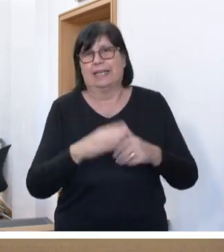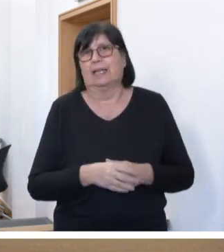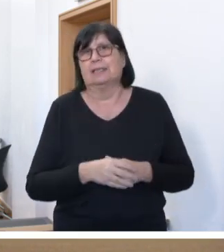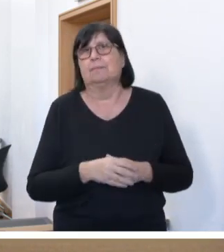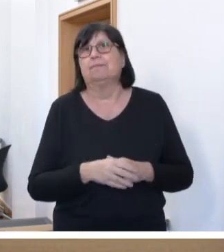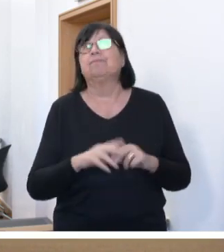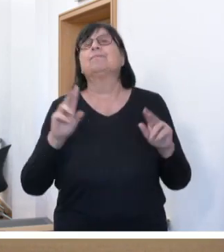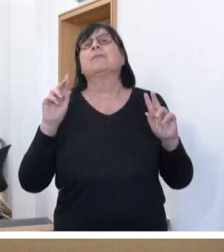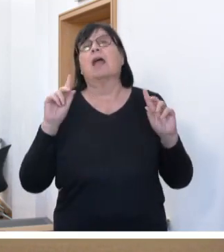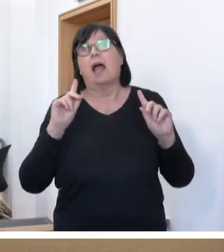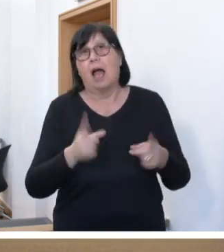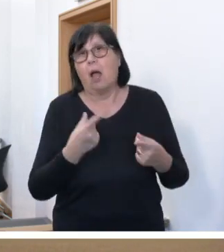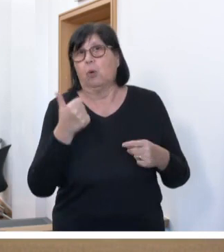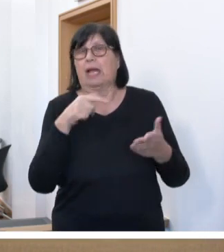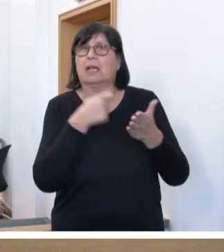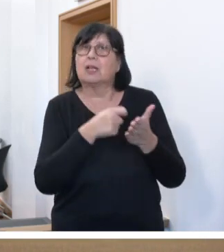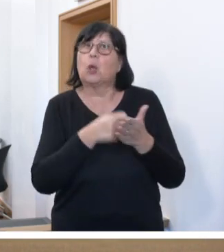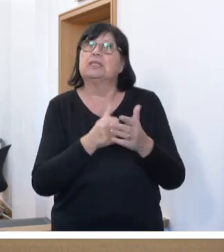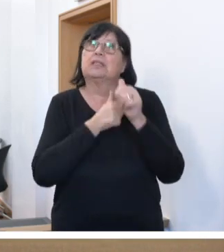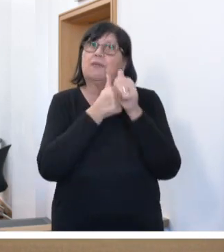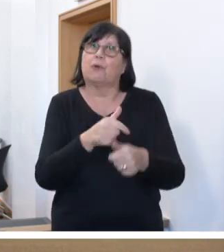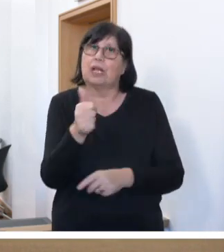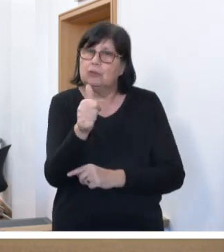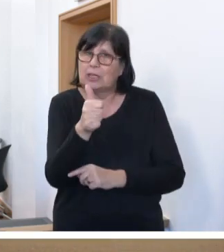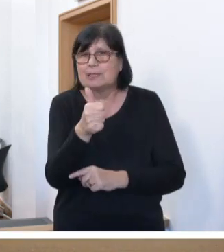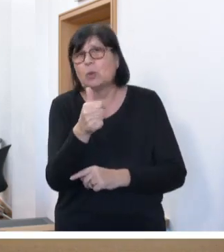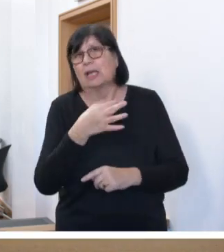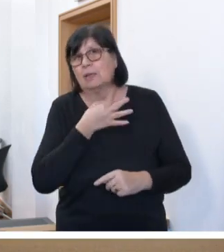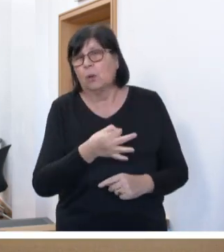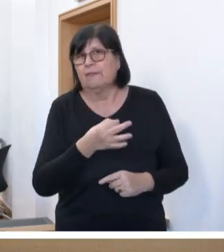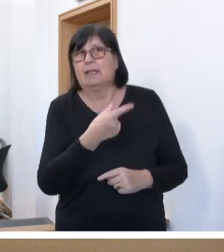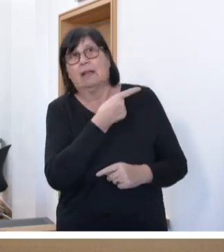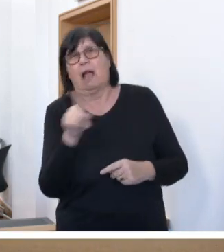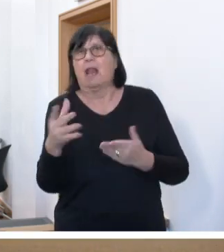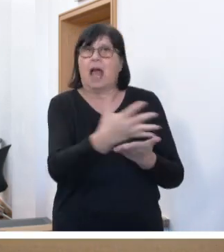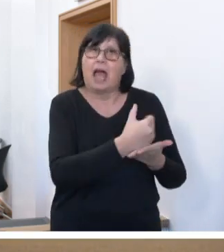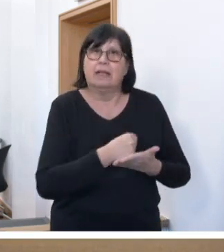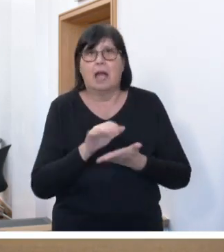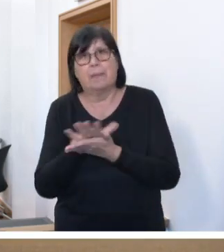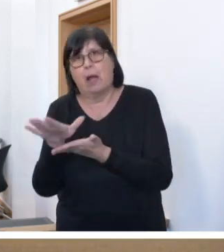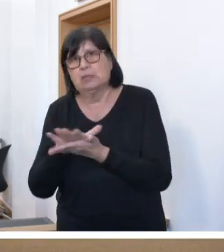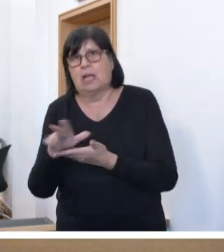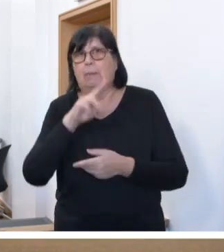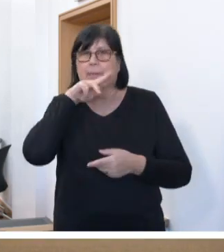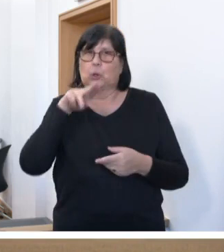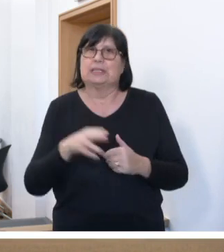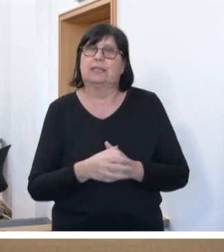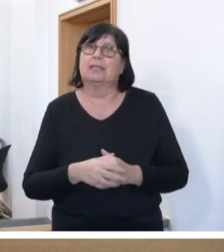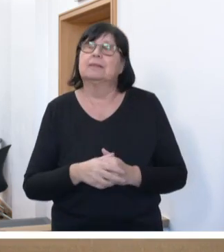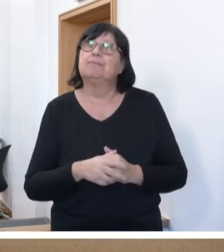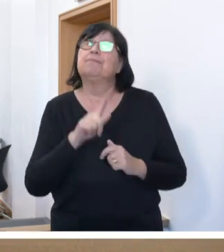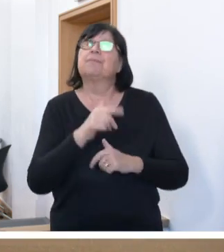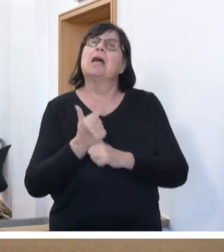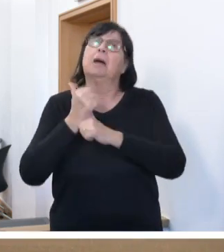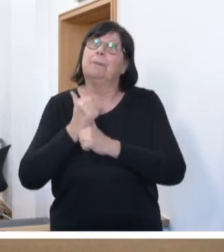Ebenfalls ist eine Kostenfolgeschätzung erforderlich, die alle Einnahmen und Ausgaben berücksichtigt. Der